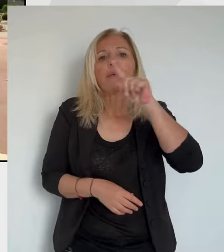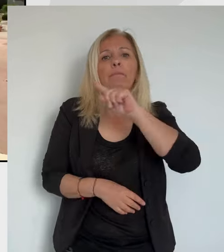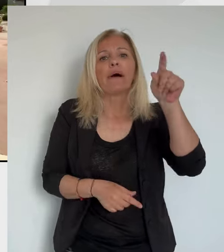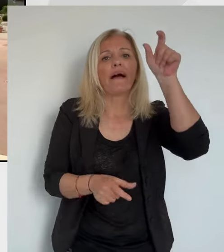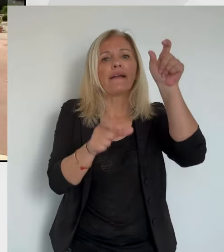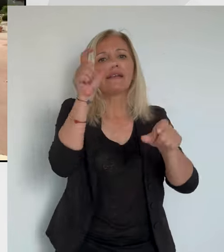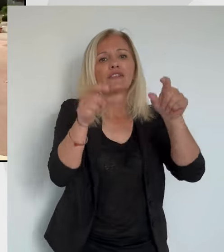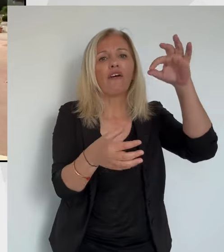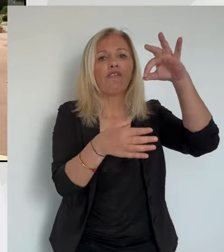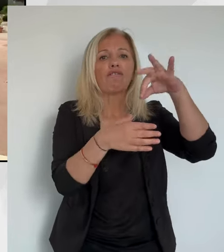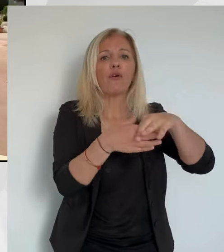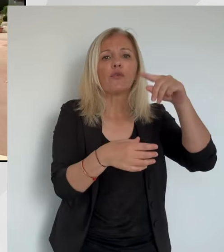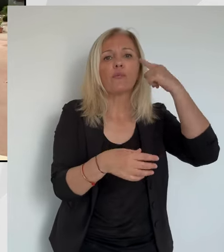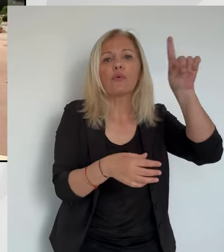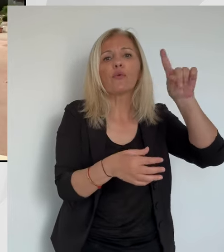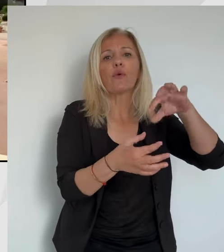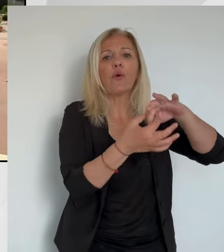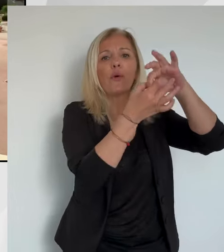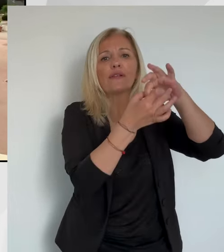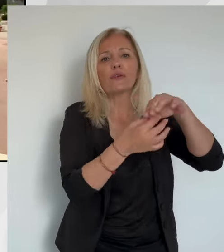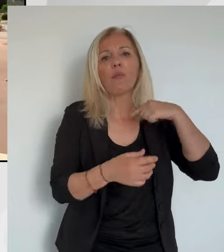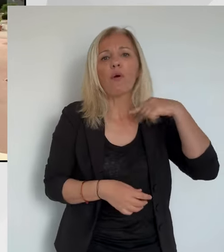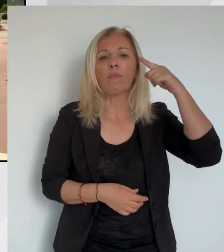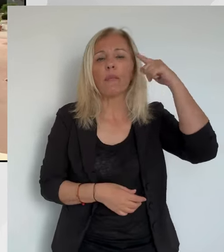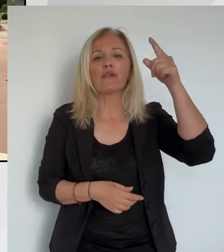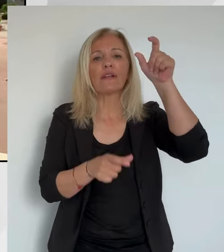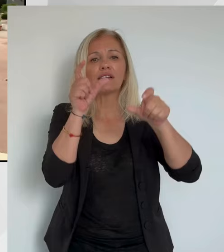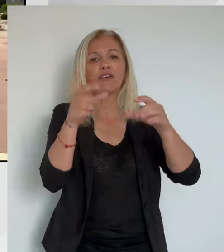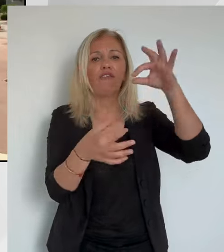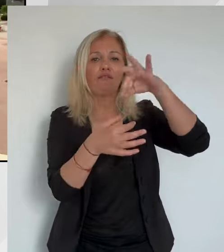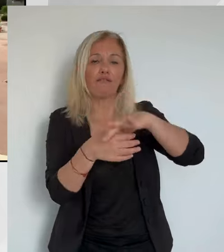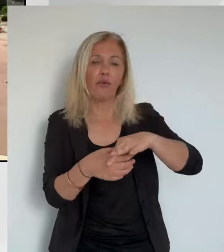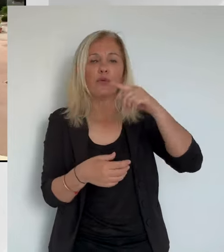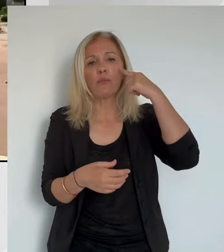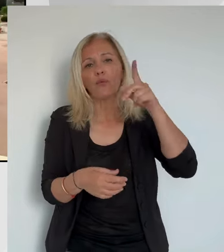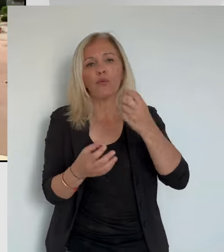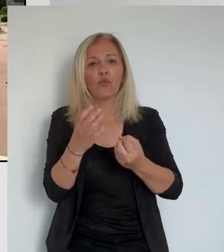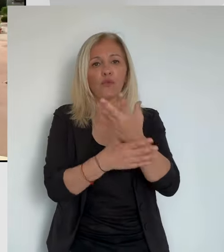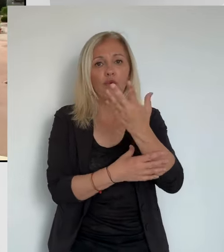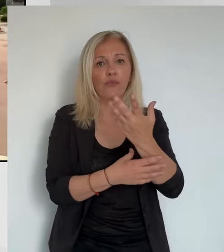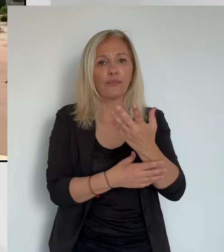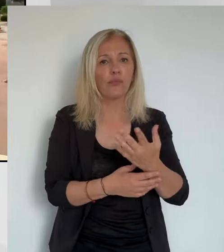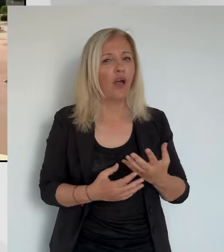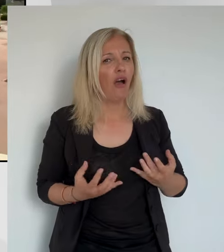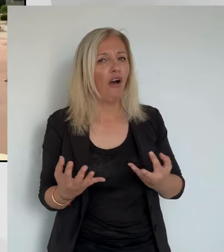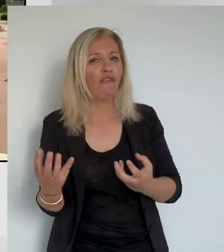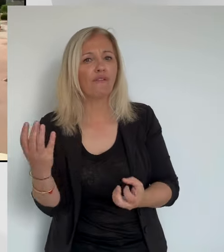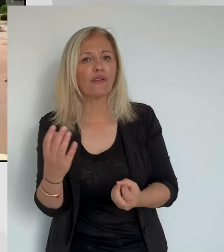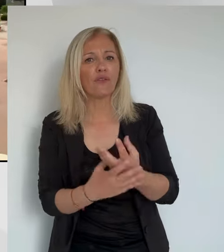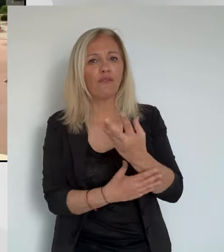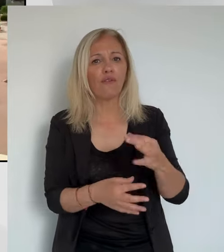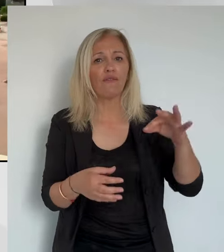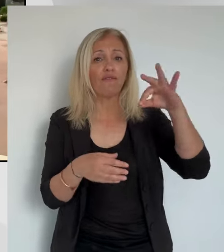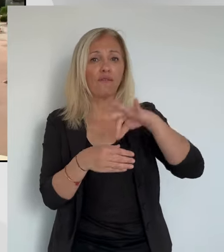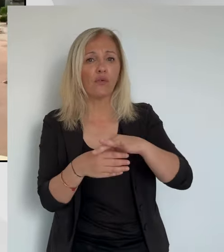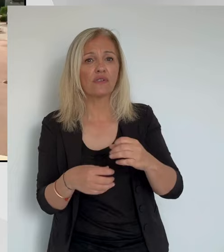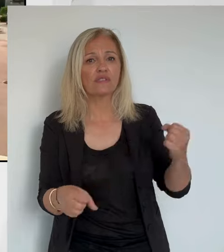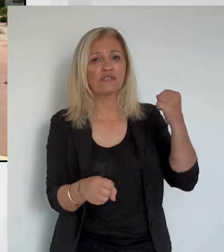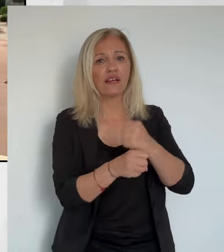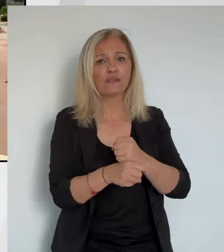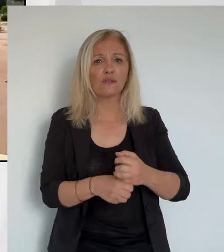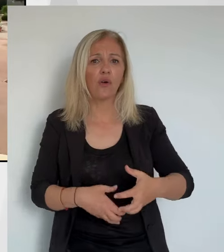peut-être plus, j'en sais rien. Mais peut-être que ça peut faire la différence. Alors, il y en a beaucoup qui pensent que c'est du racisme envers